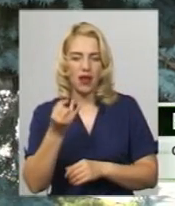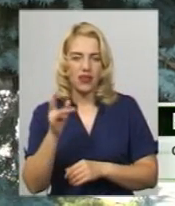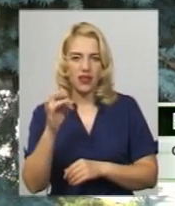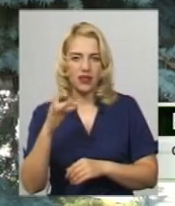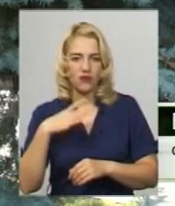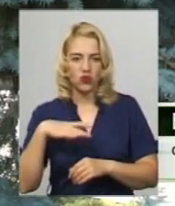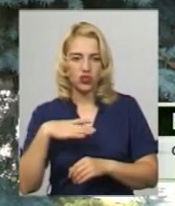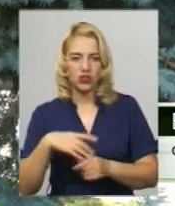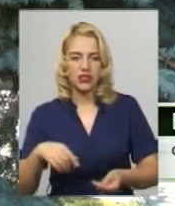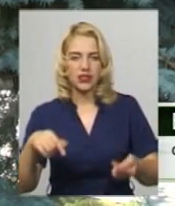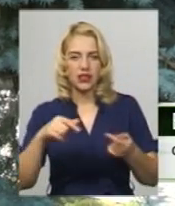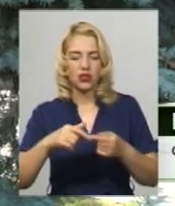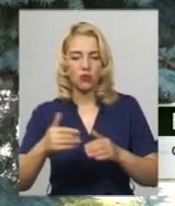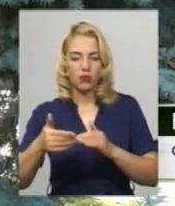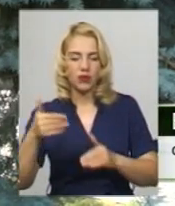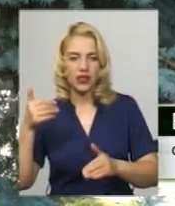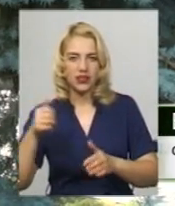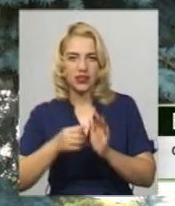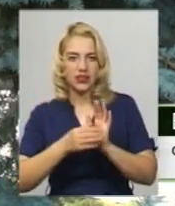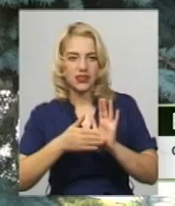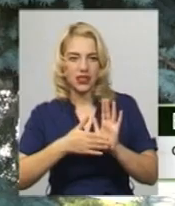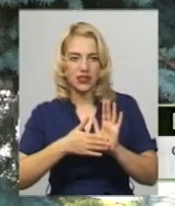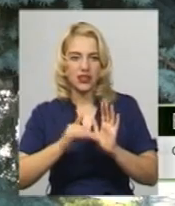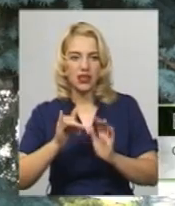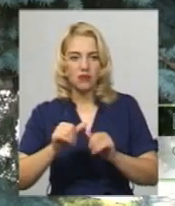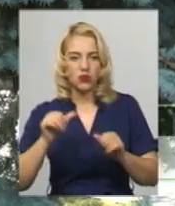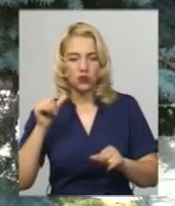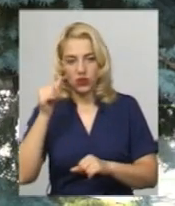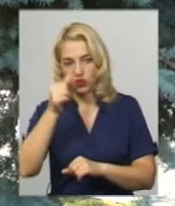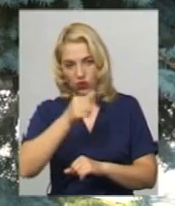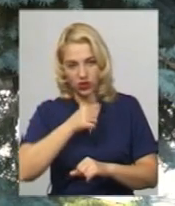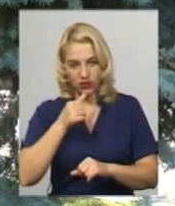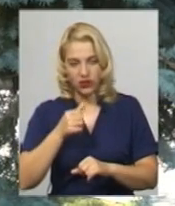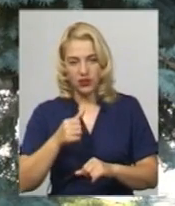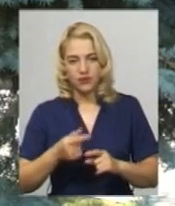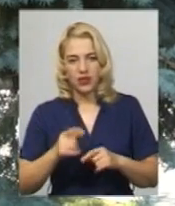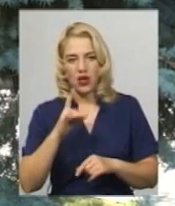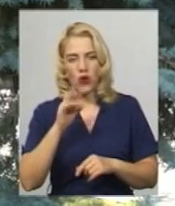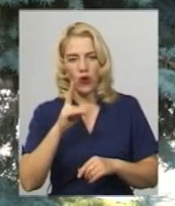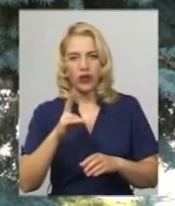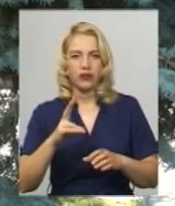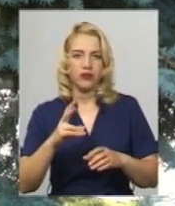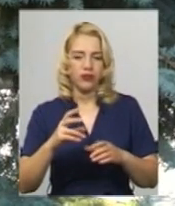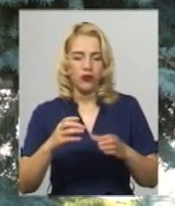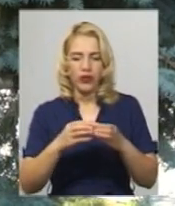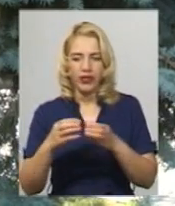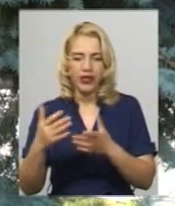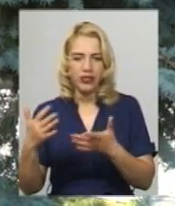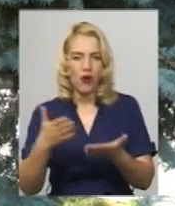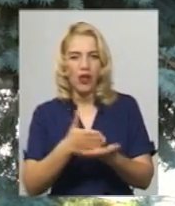згідно таких попередніх реєстрацій і минулих років. Рок-гурти різного напрямку будуть,